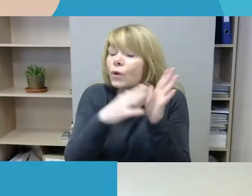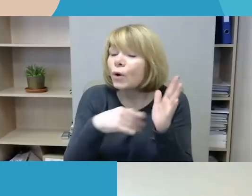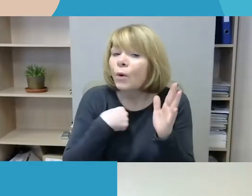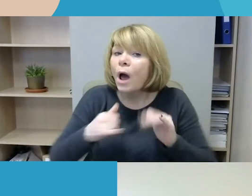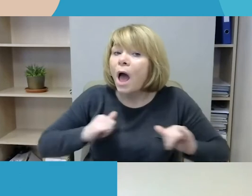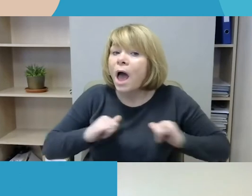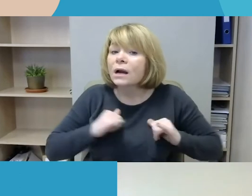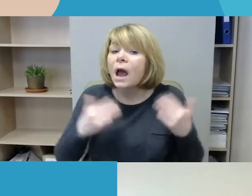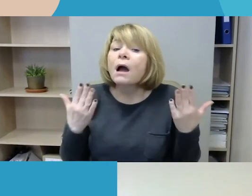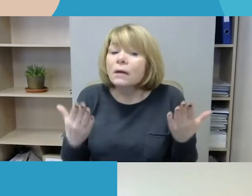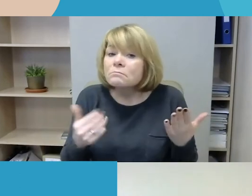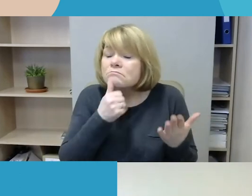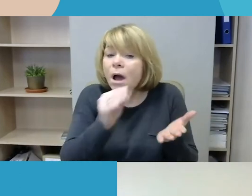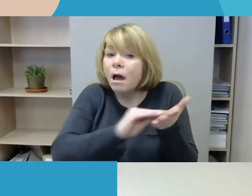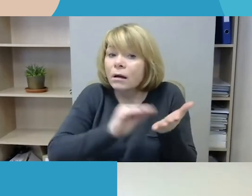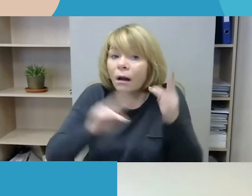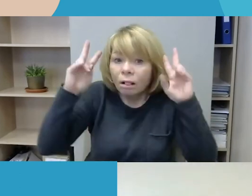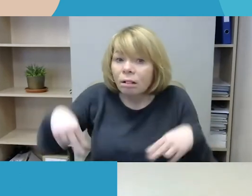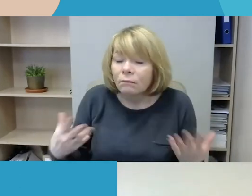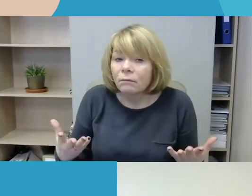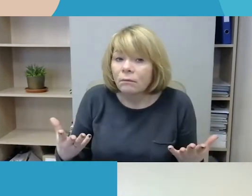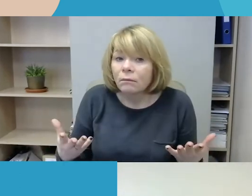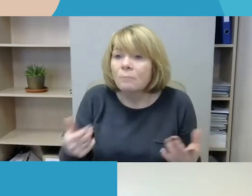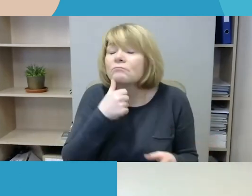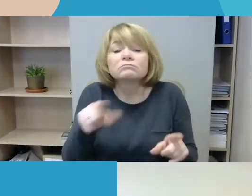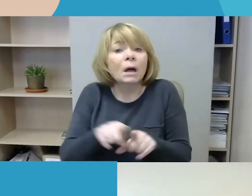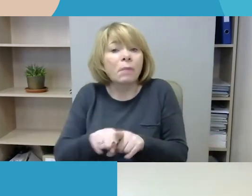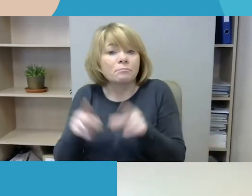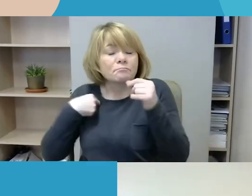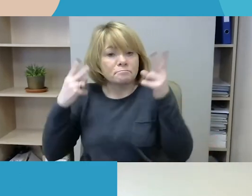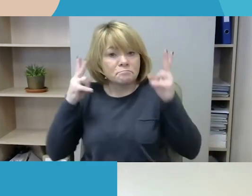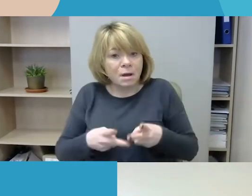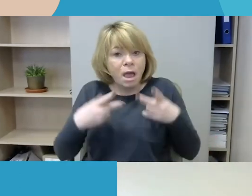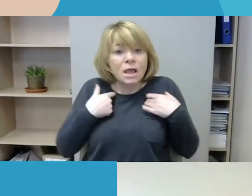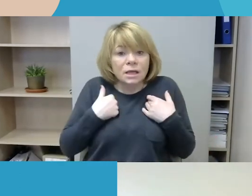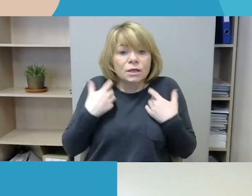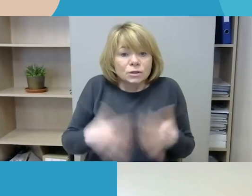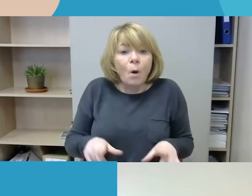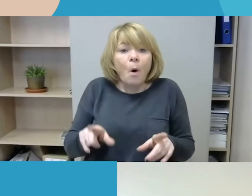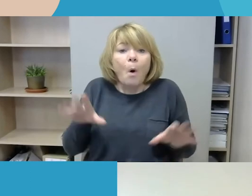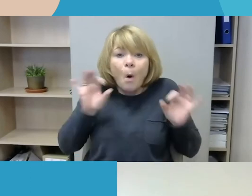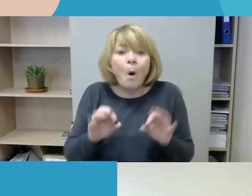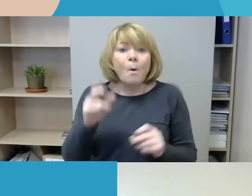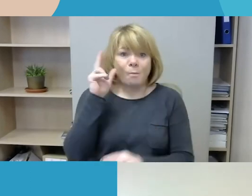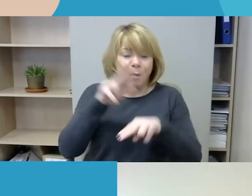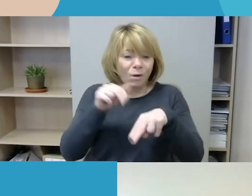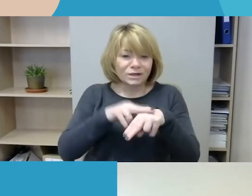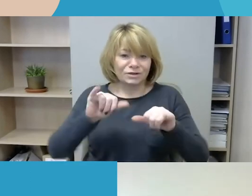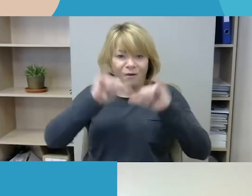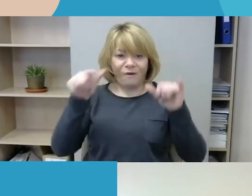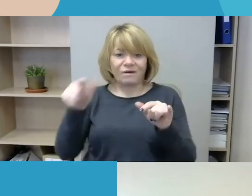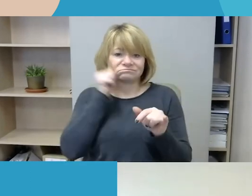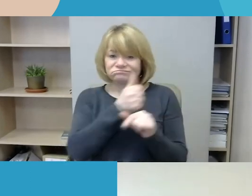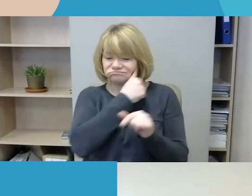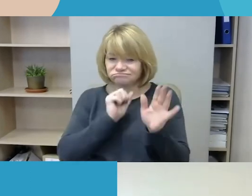nemoka rašyti jokią kalbą? Bet jie tikrai nukentėjo ir pareigūnai juos dar paslėpia. Ar, pavyzdžiui, būtų galima,